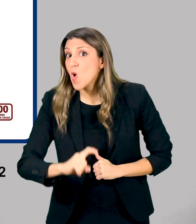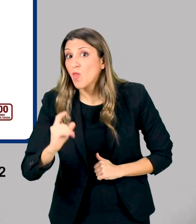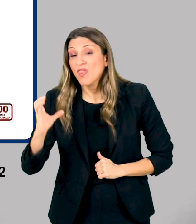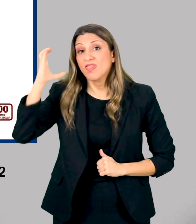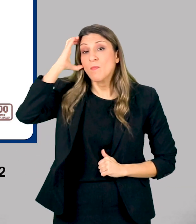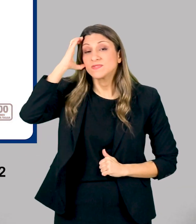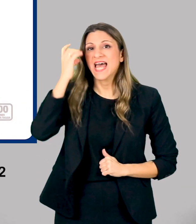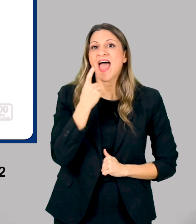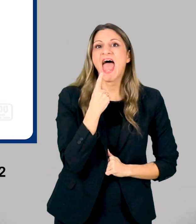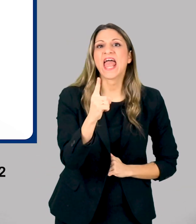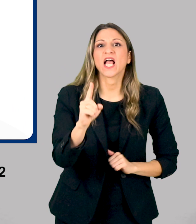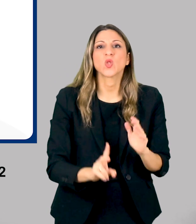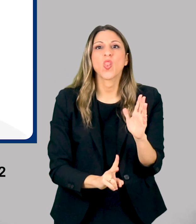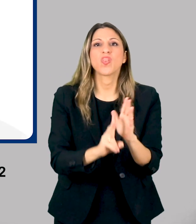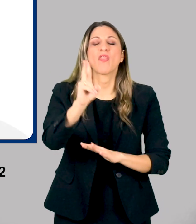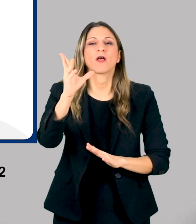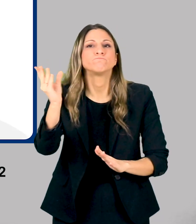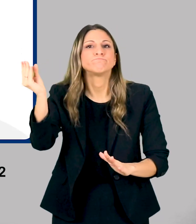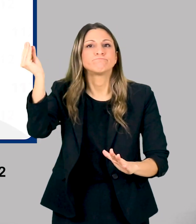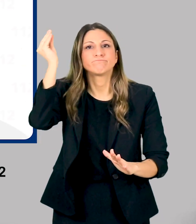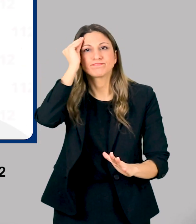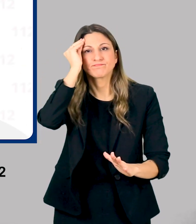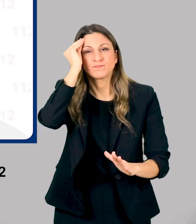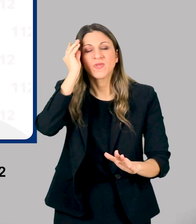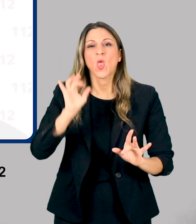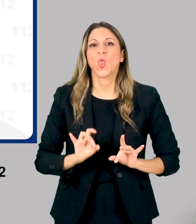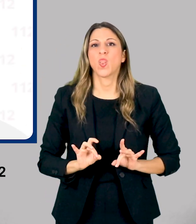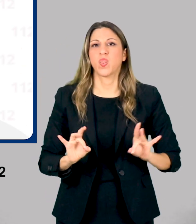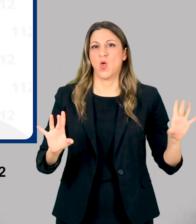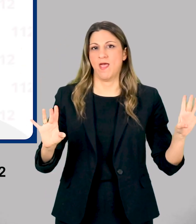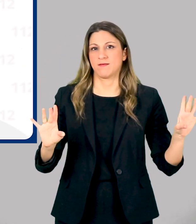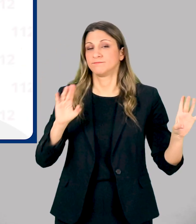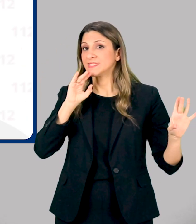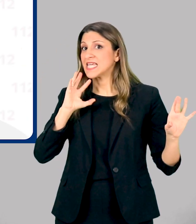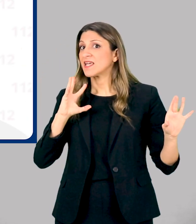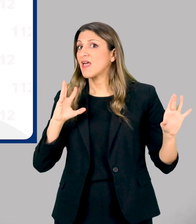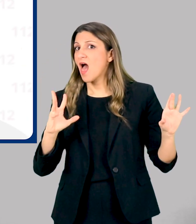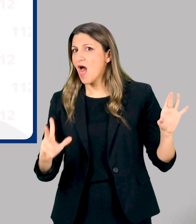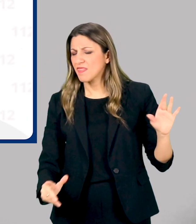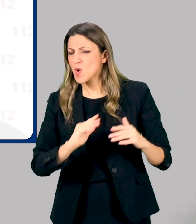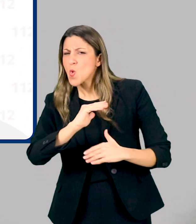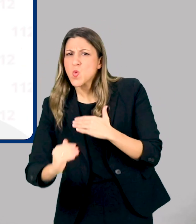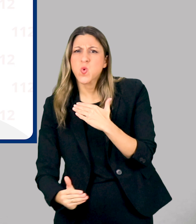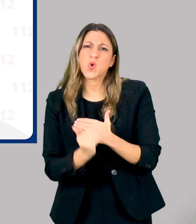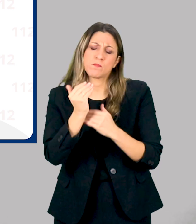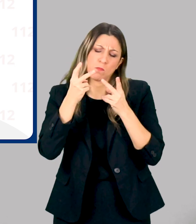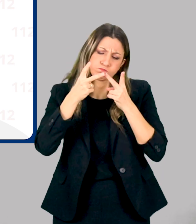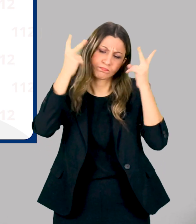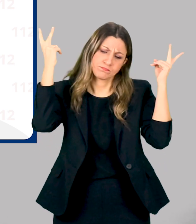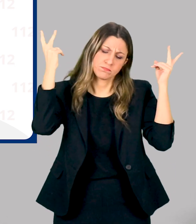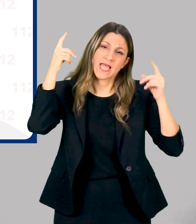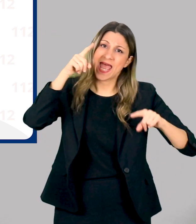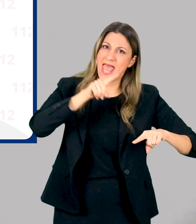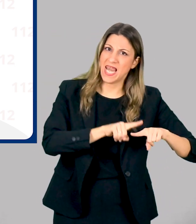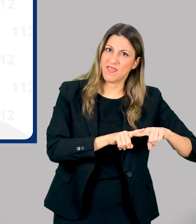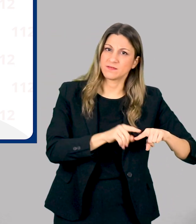Αρκεί όλοι εμείς να θυμόμαστε ένα νούμερο, 112. Είναι δωρεάν, λειτουργεί